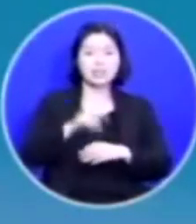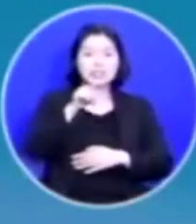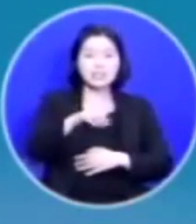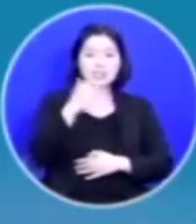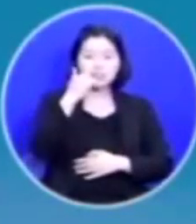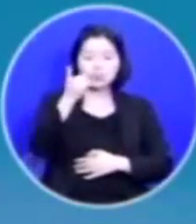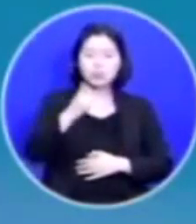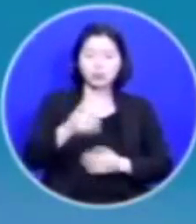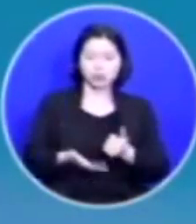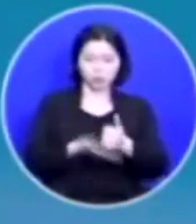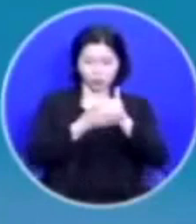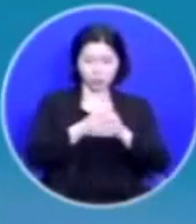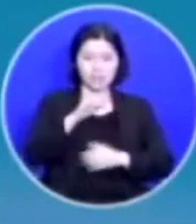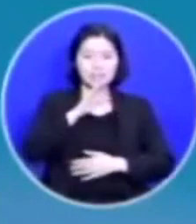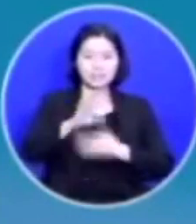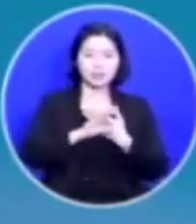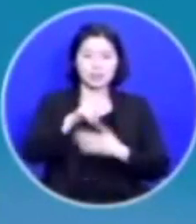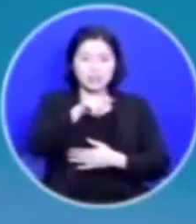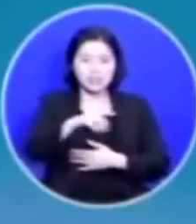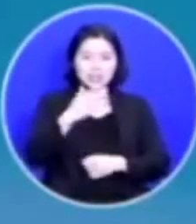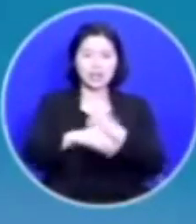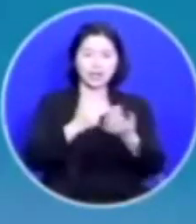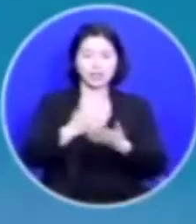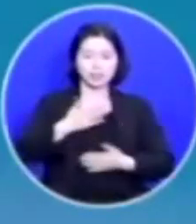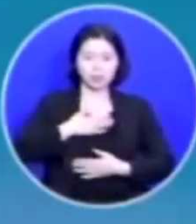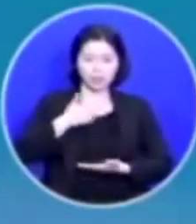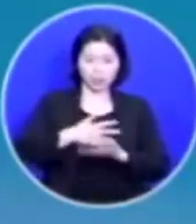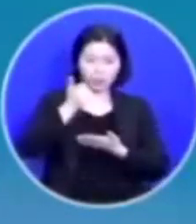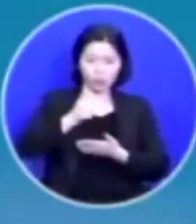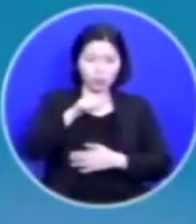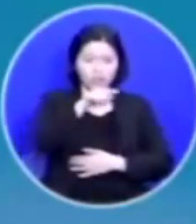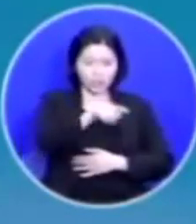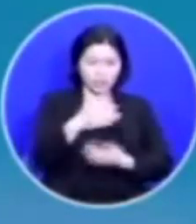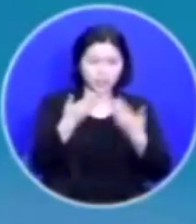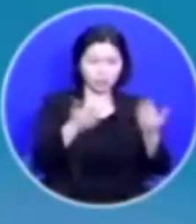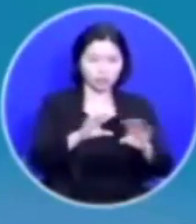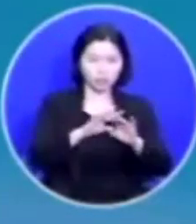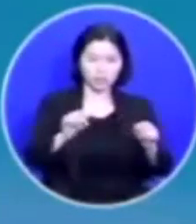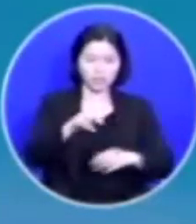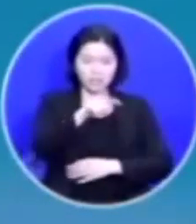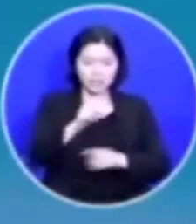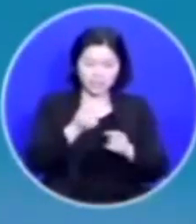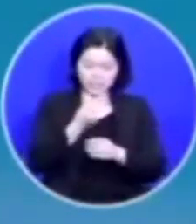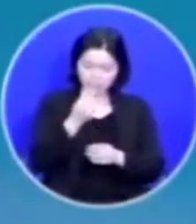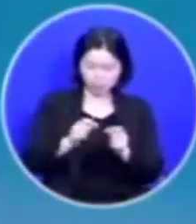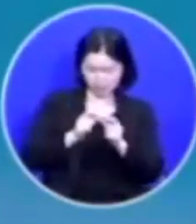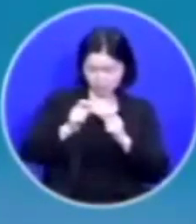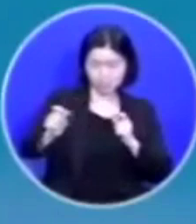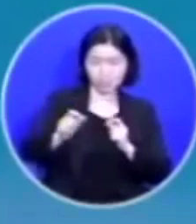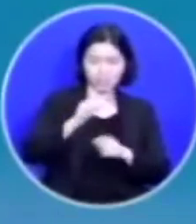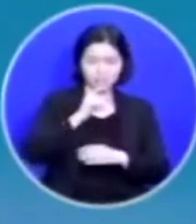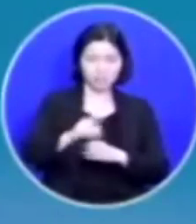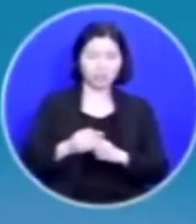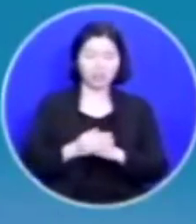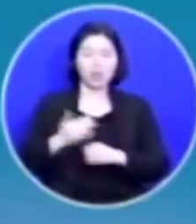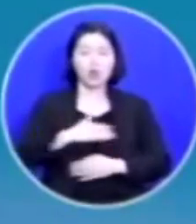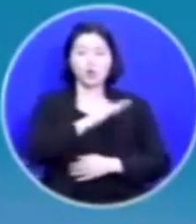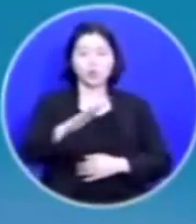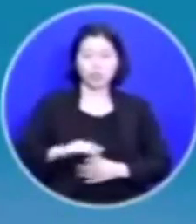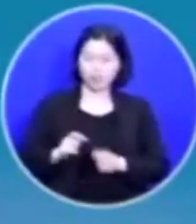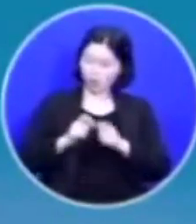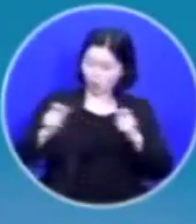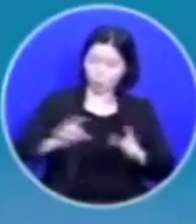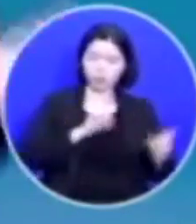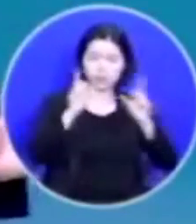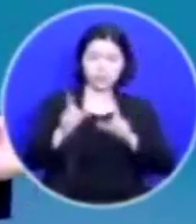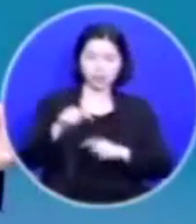공경하라 그리하면 너의 하나님 나 여와가 내게 준 땅에서 내 생명이 길리라 우리가 장수하고